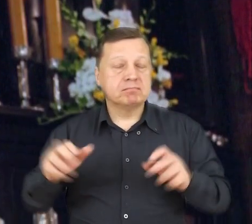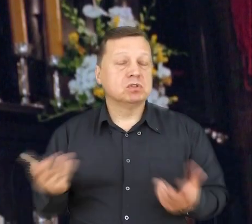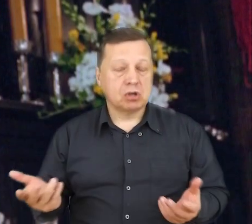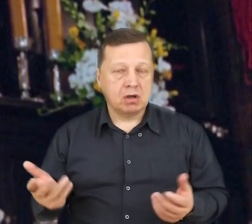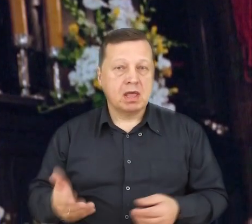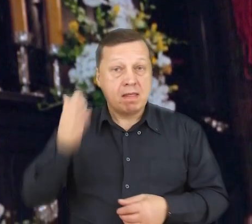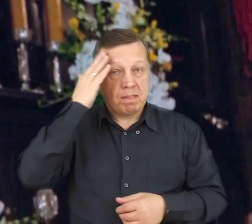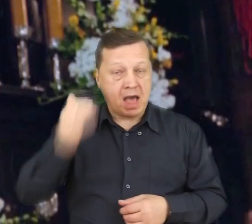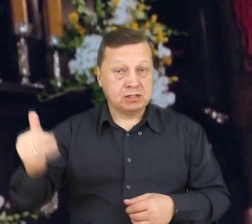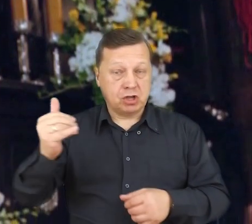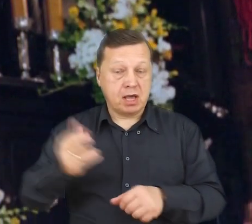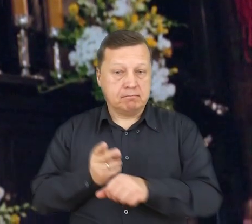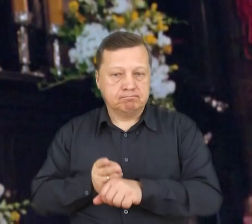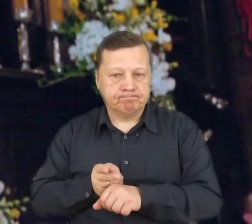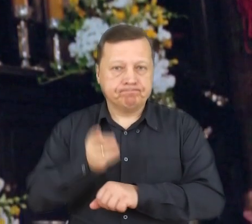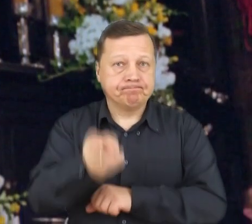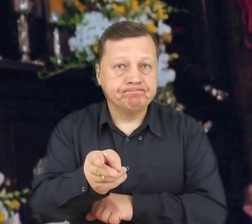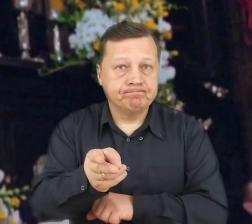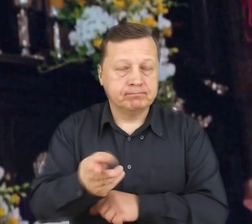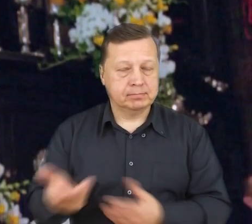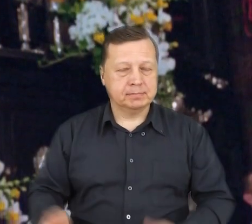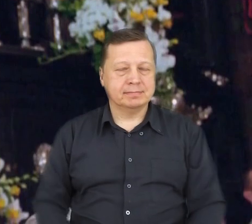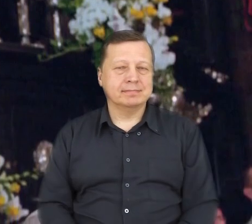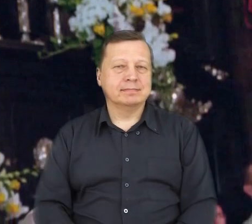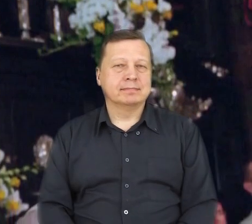tytuł Przekroczyć próg nadziei.